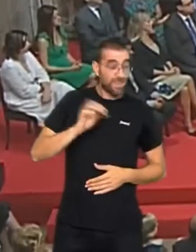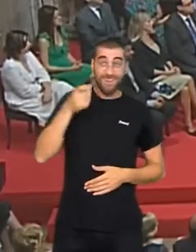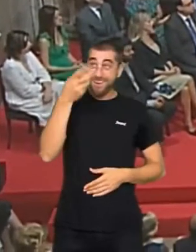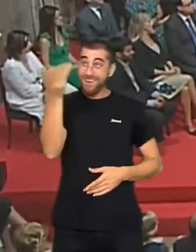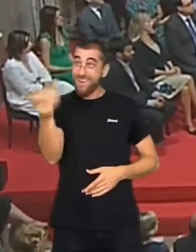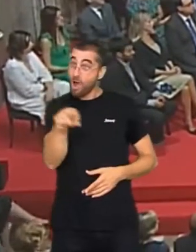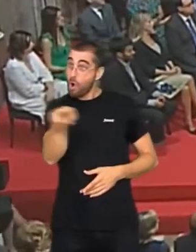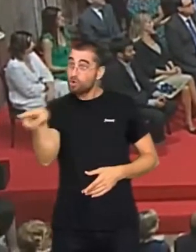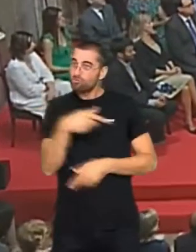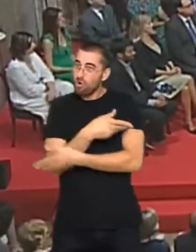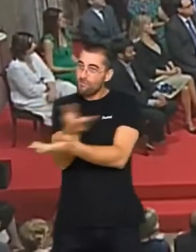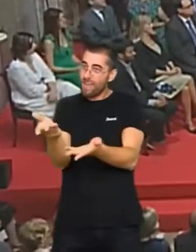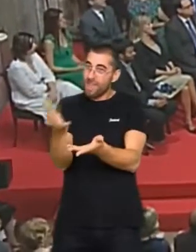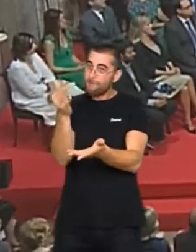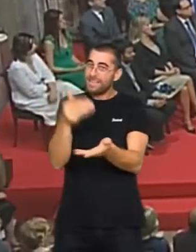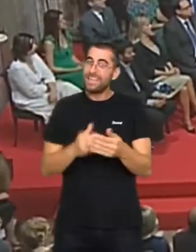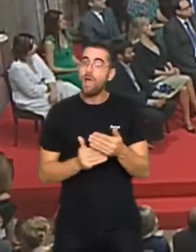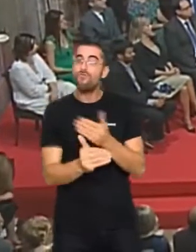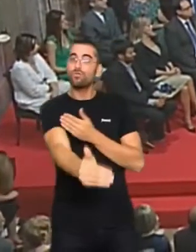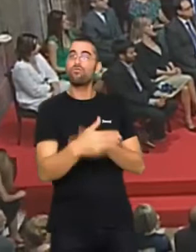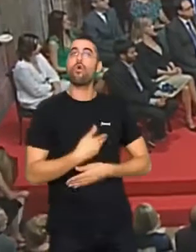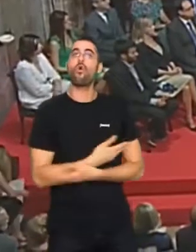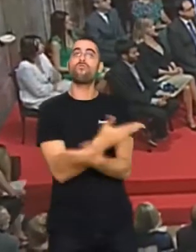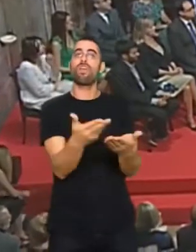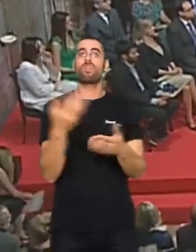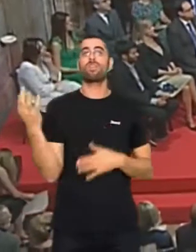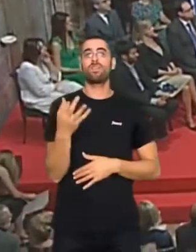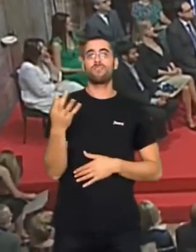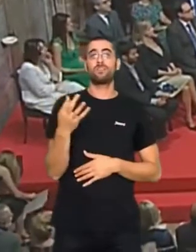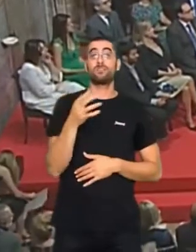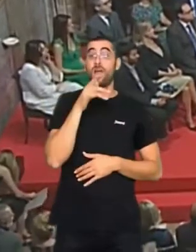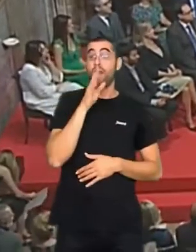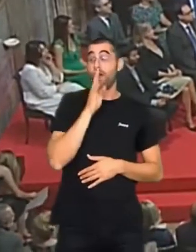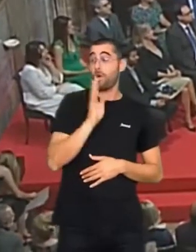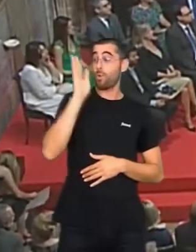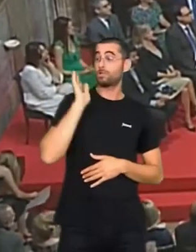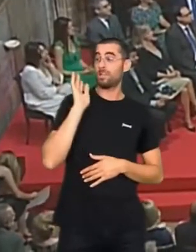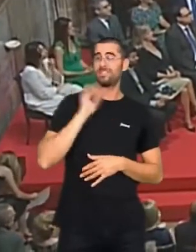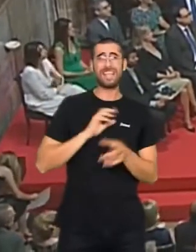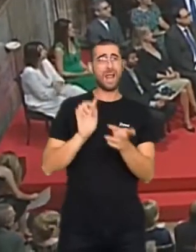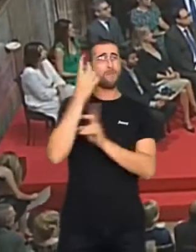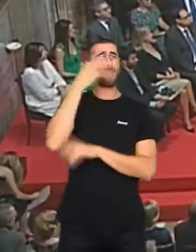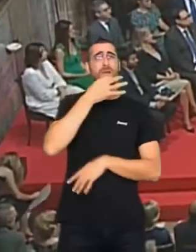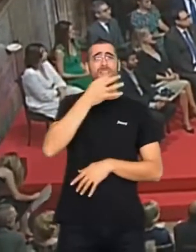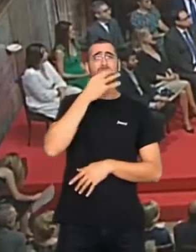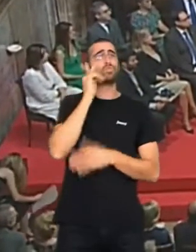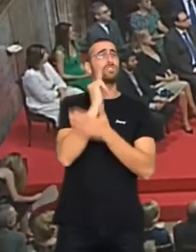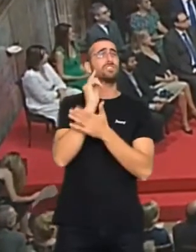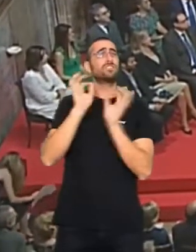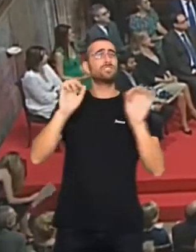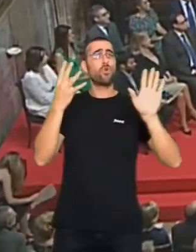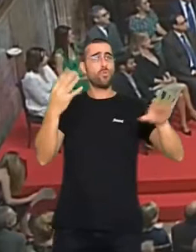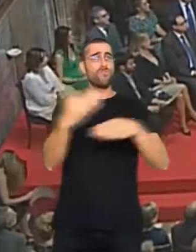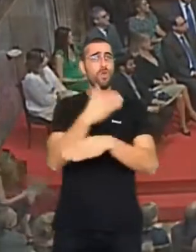confiança en el demà. Senyores i senyors, ara fa quatre anys, en el meu primer discurs institucional del 9 d